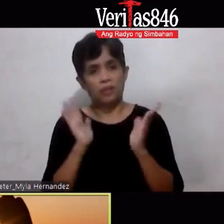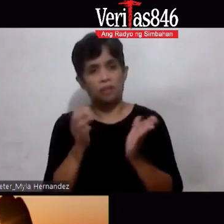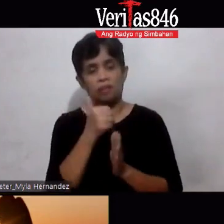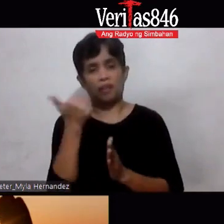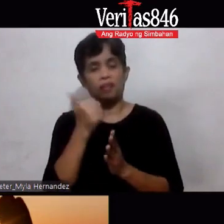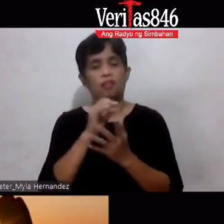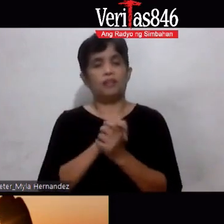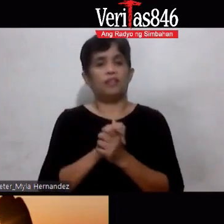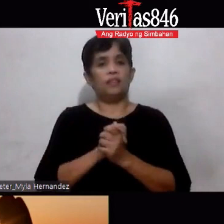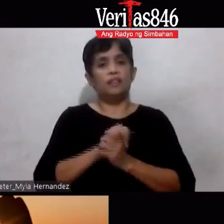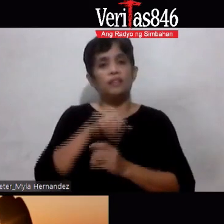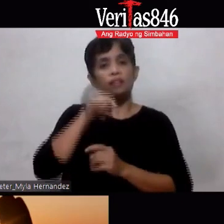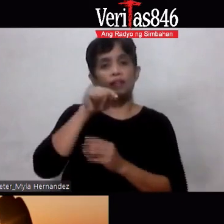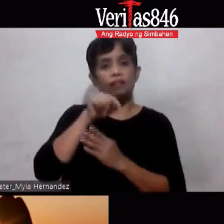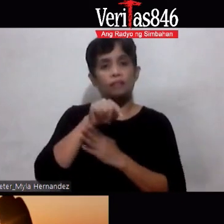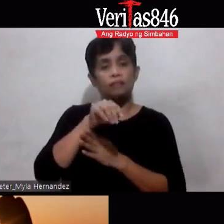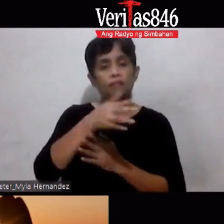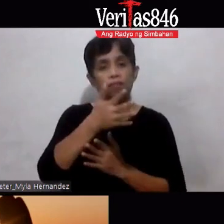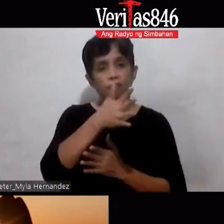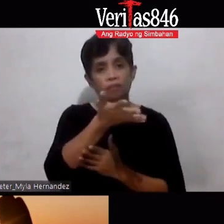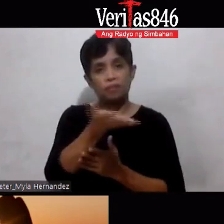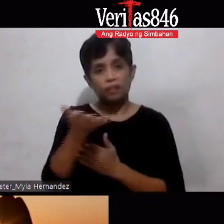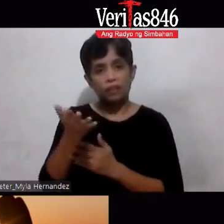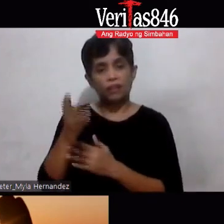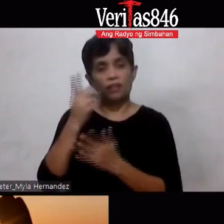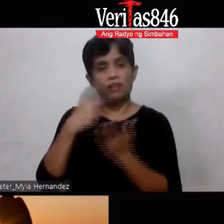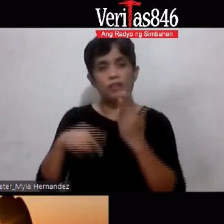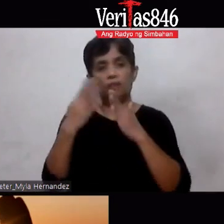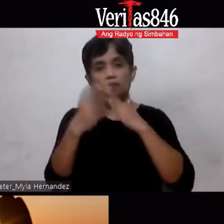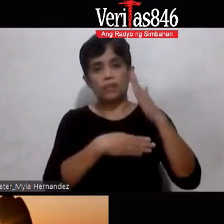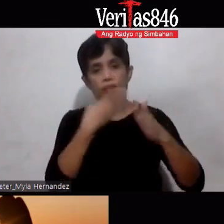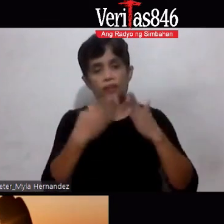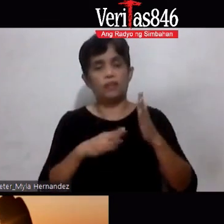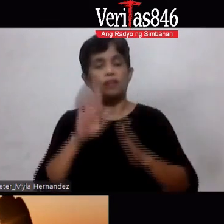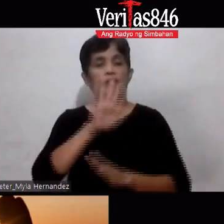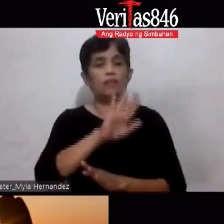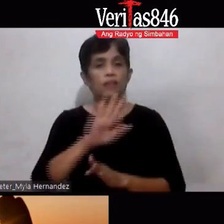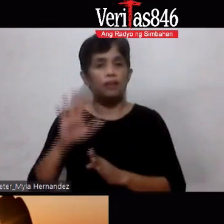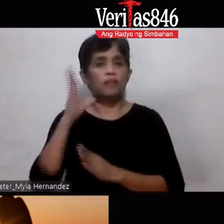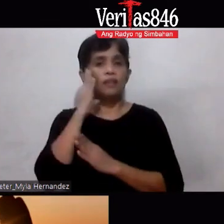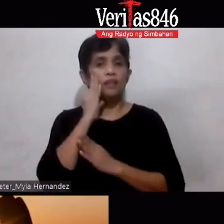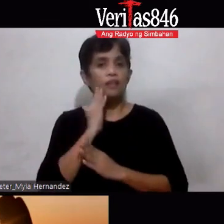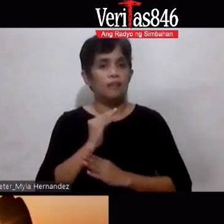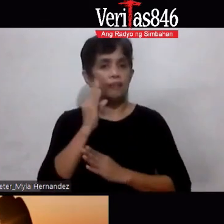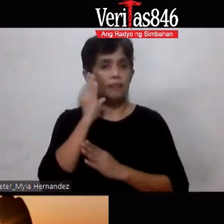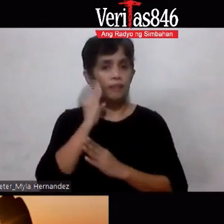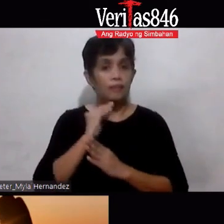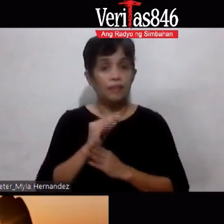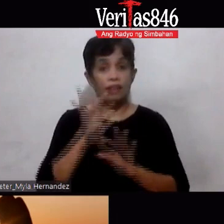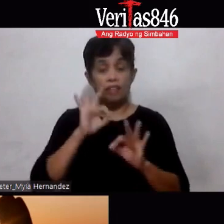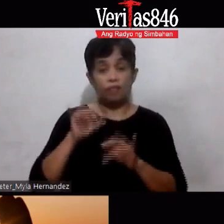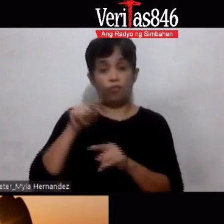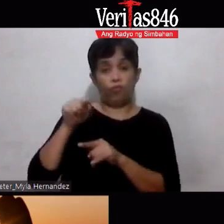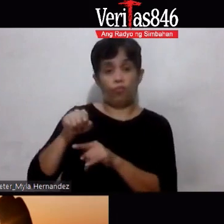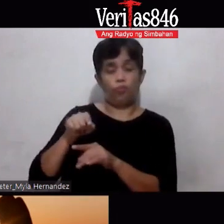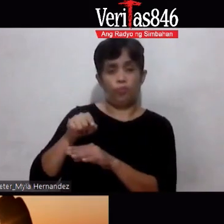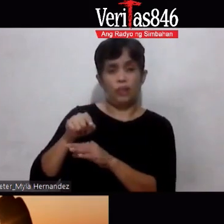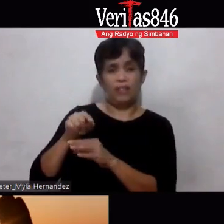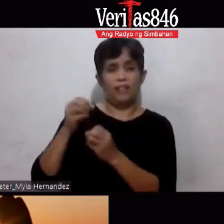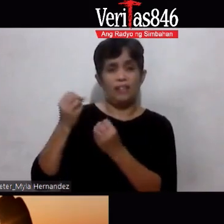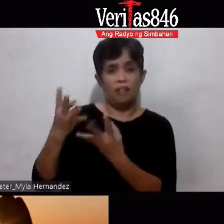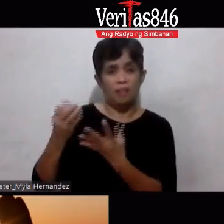Not Ito Base Sa kanilang Karanasan Okay Kung Sobra kang Kumain